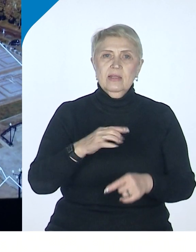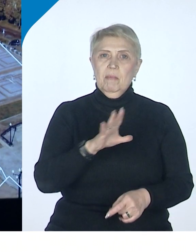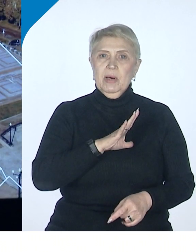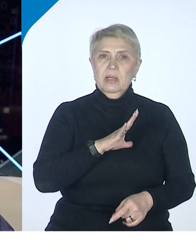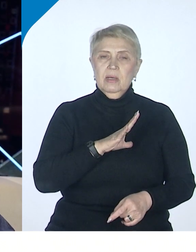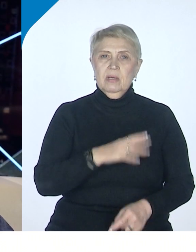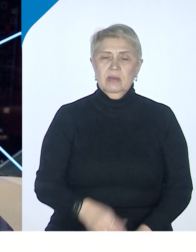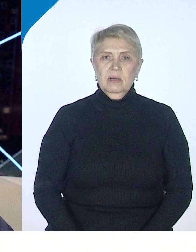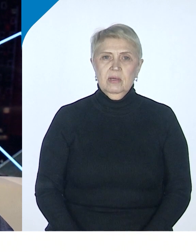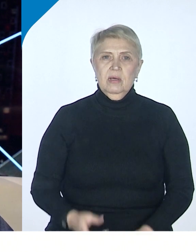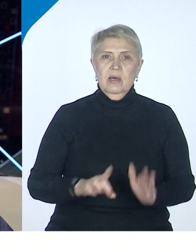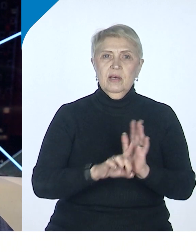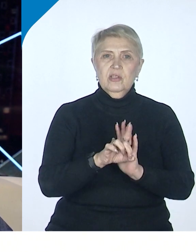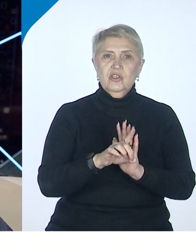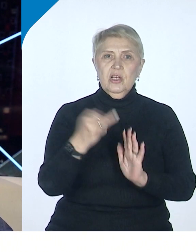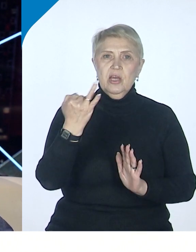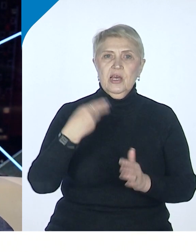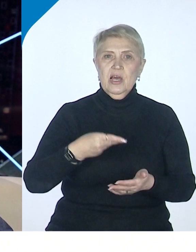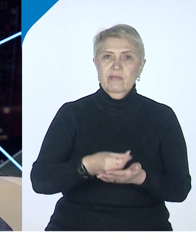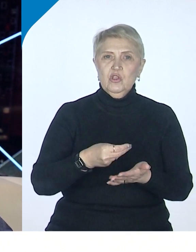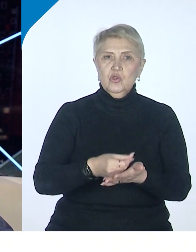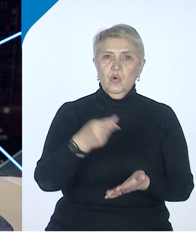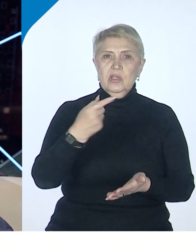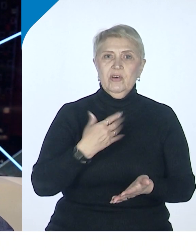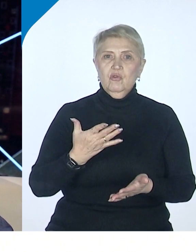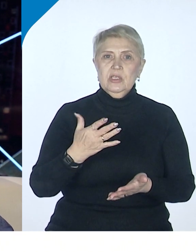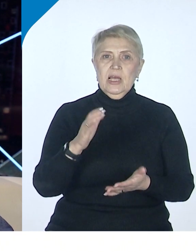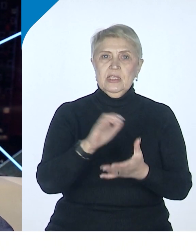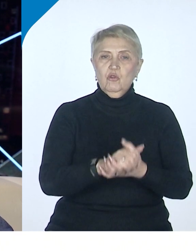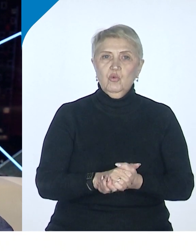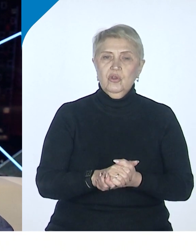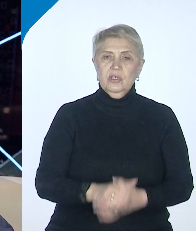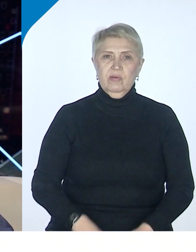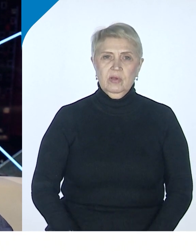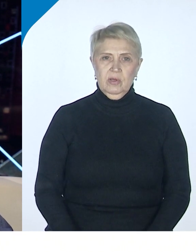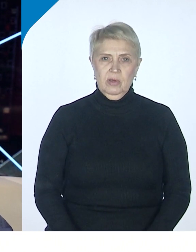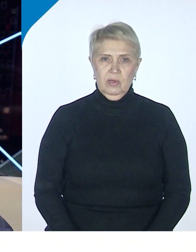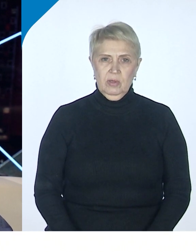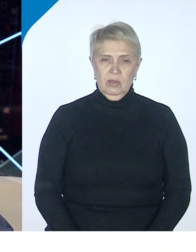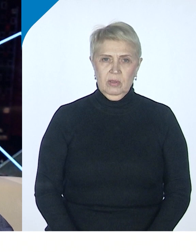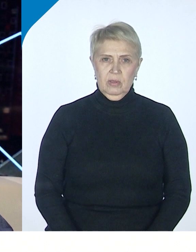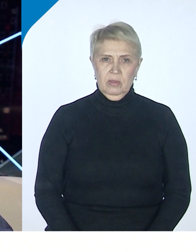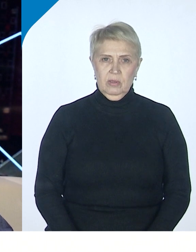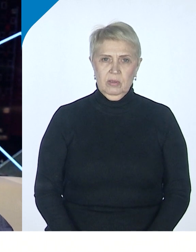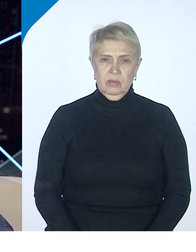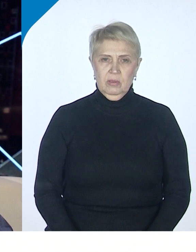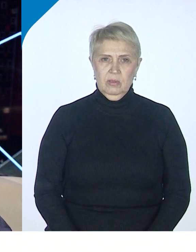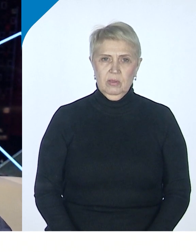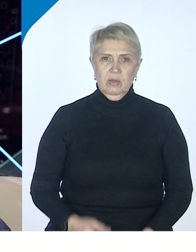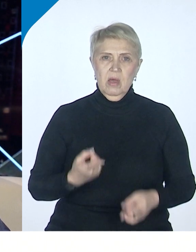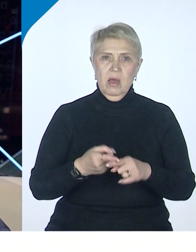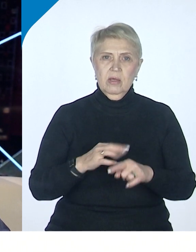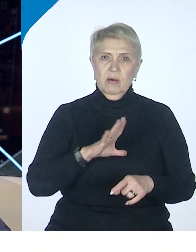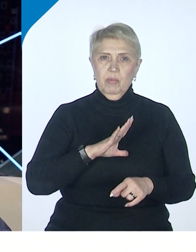начало инвестиционного сотрудничества. Оно так не называлось, конечно. Это было в форме